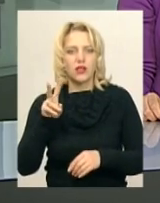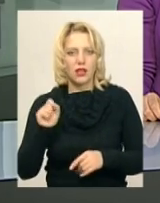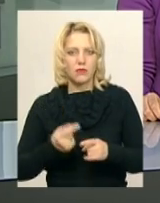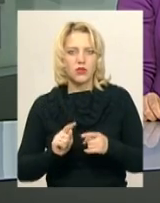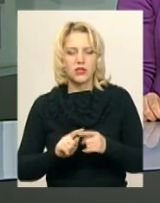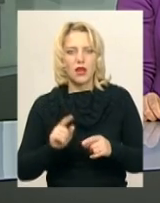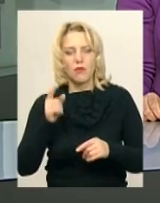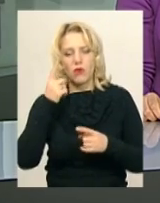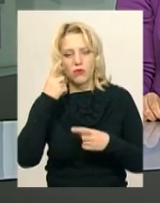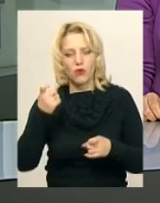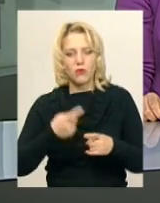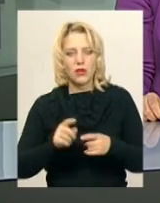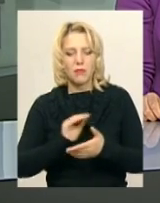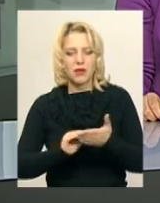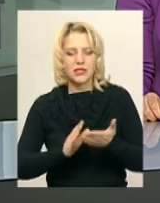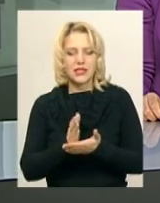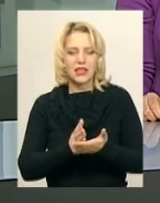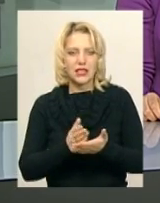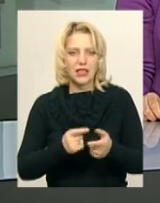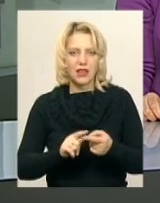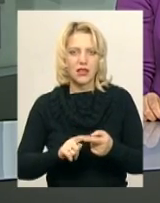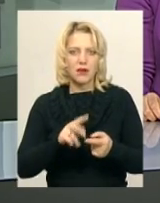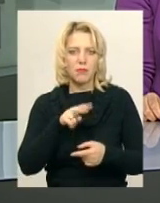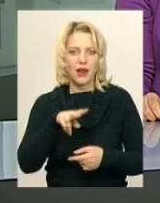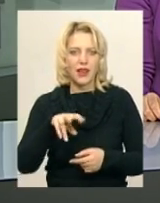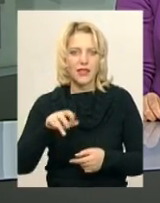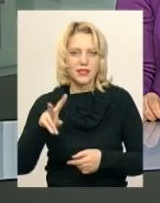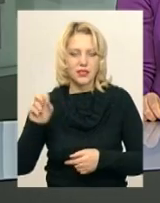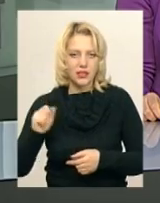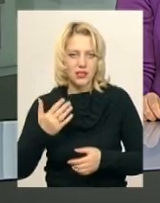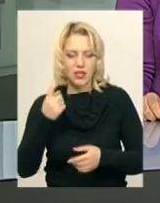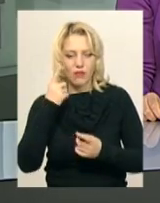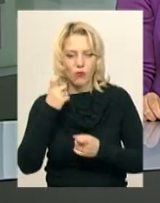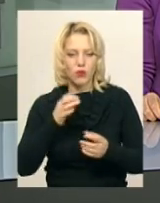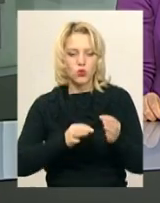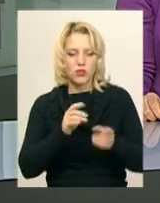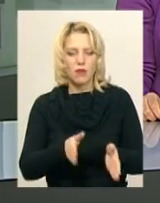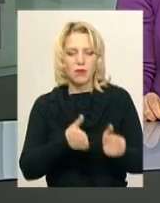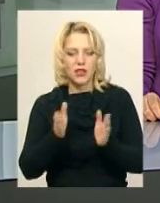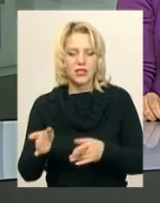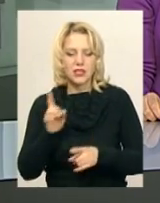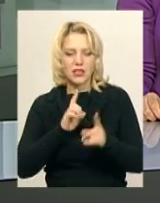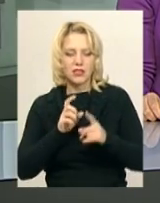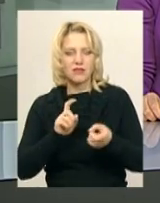інформує прессекретар міськрайонного суду Алла Плінська. За інформацією, суддя перенесла засідання у зв'язку із клопотанням адвоката